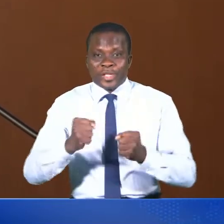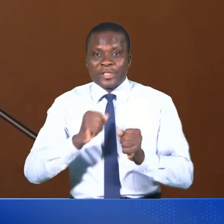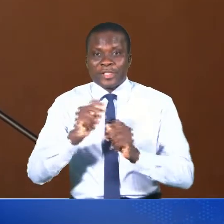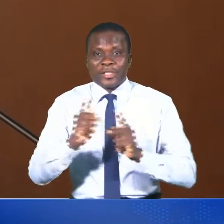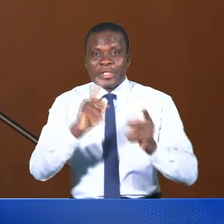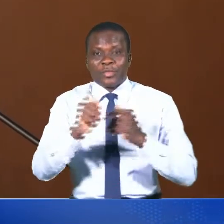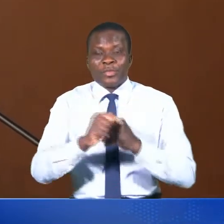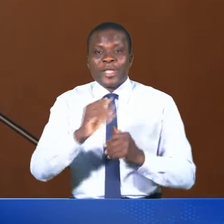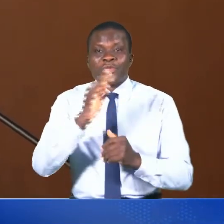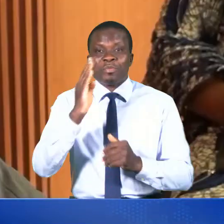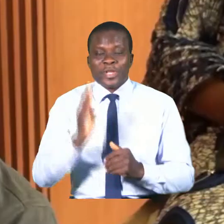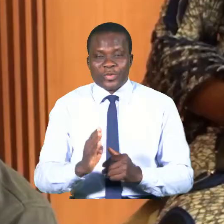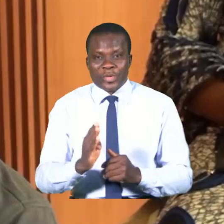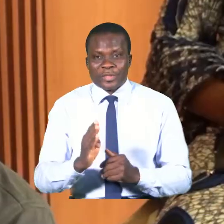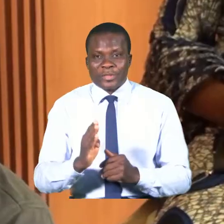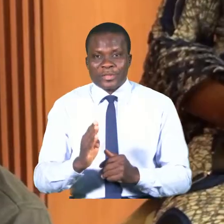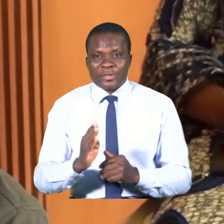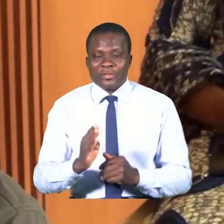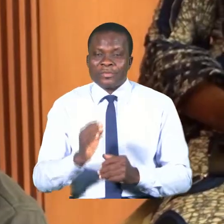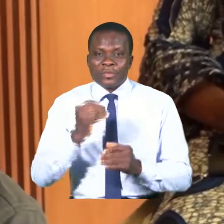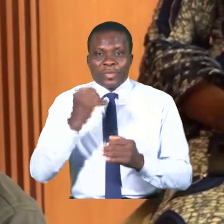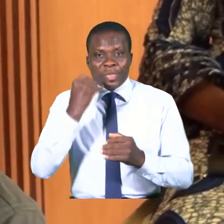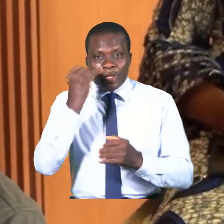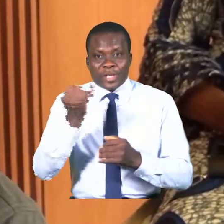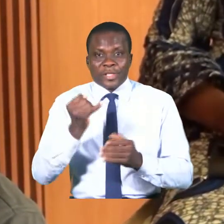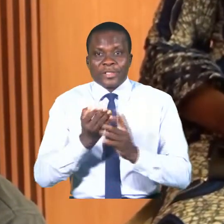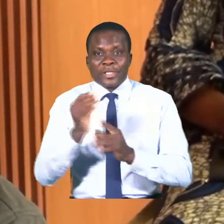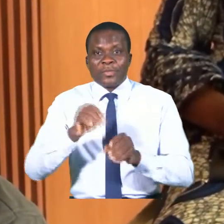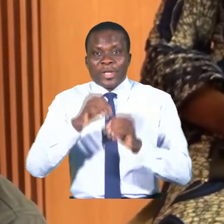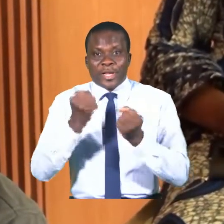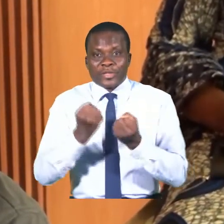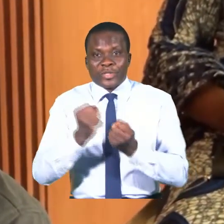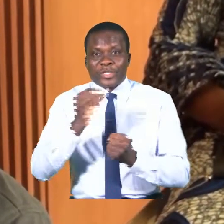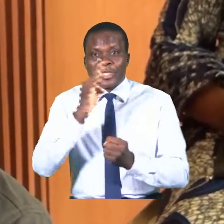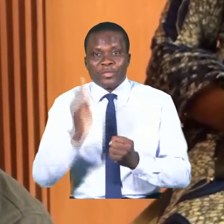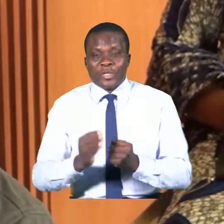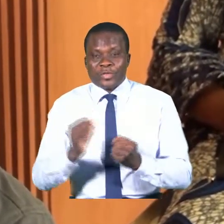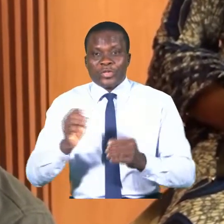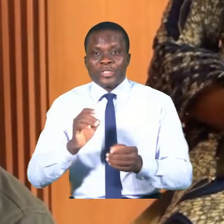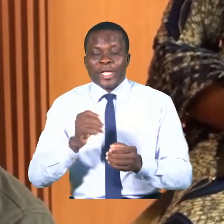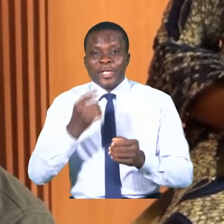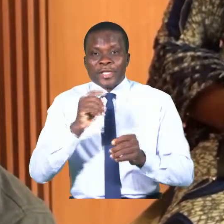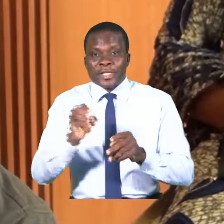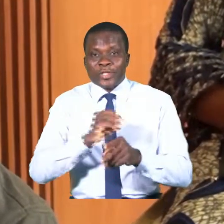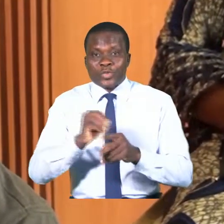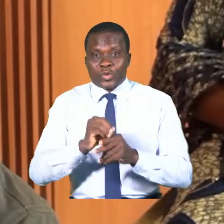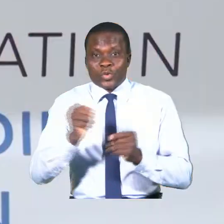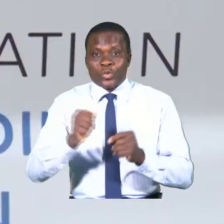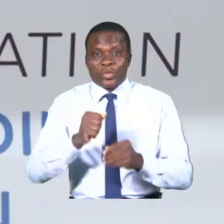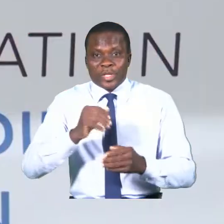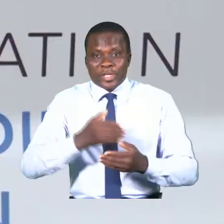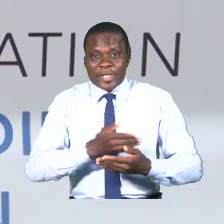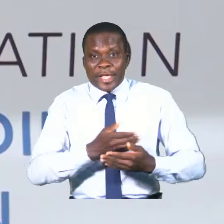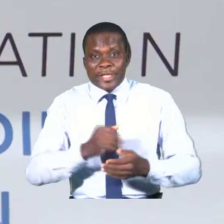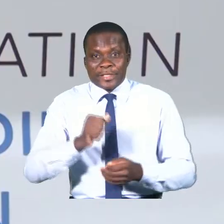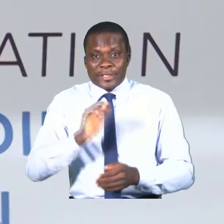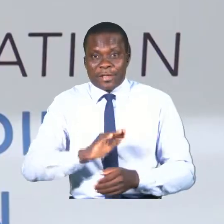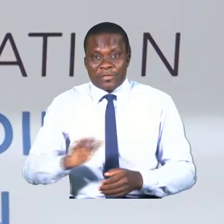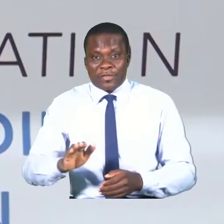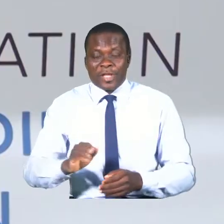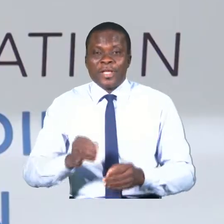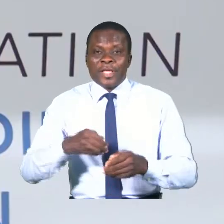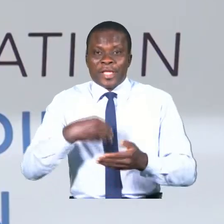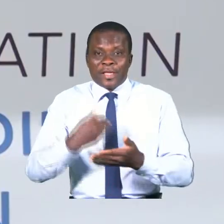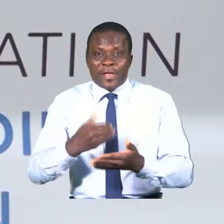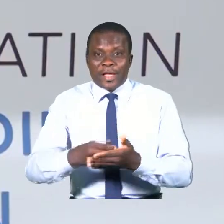béninoises. Initiée par la société béninoise de pédiatrie Sobepède et financée par la fondation Claudine